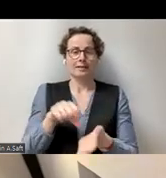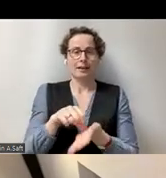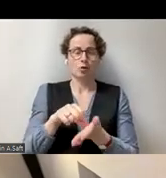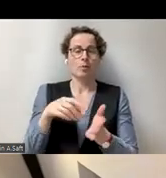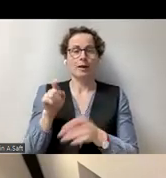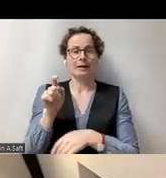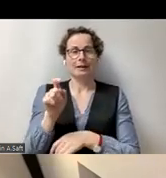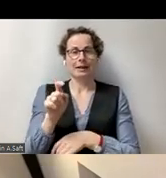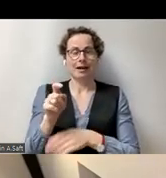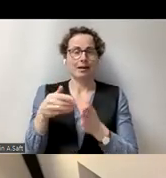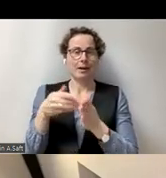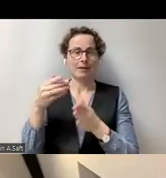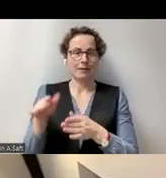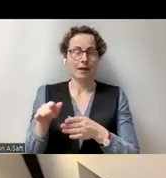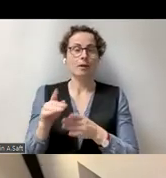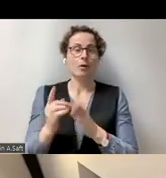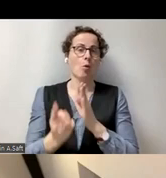Hochschule der Medien in Stuttgart.